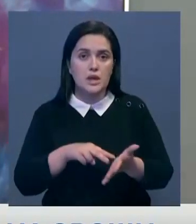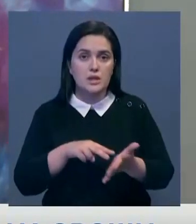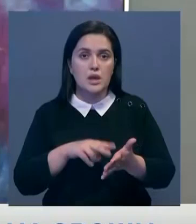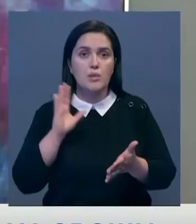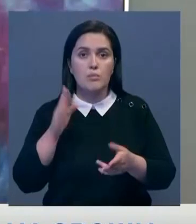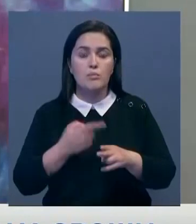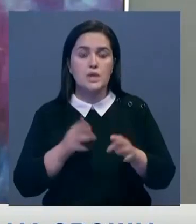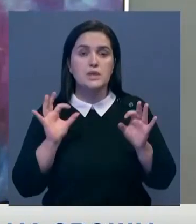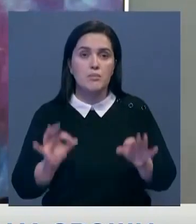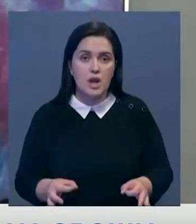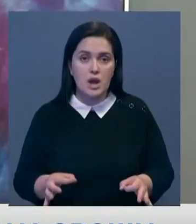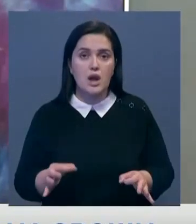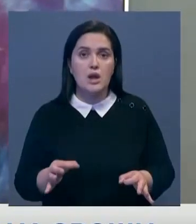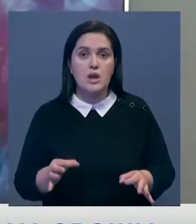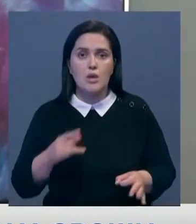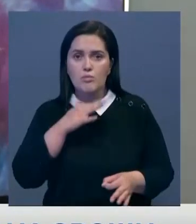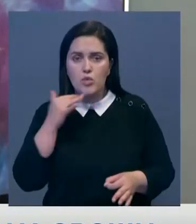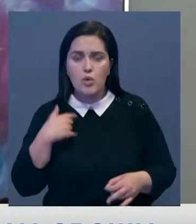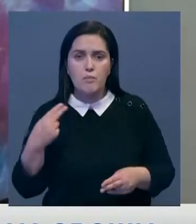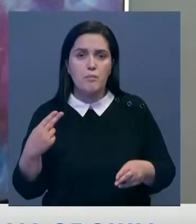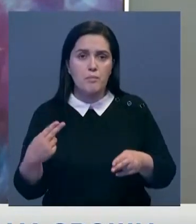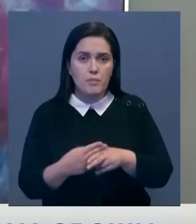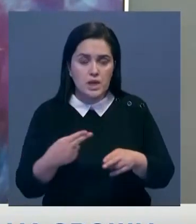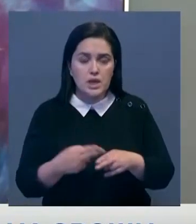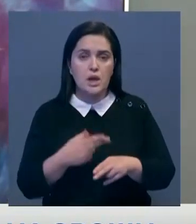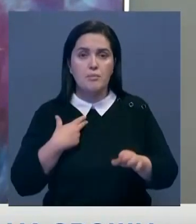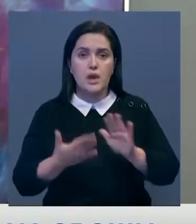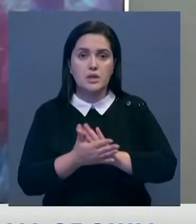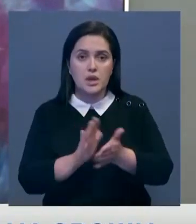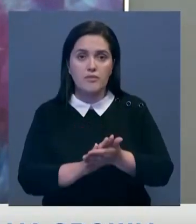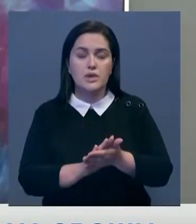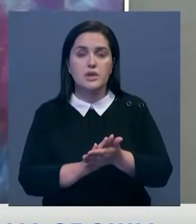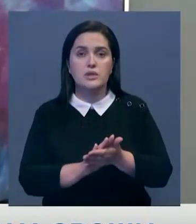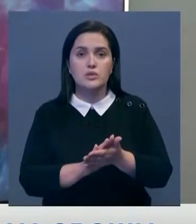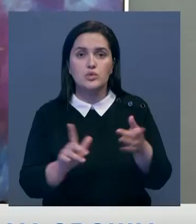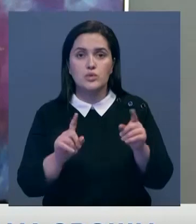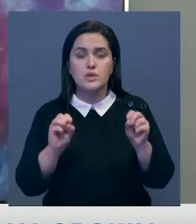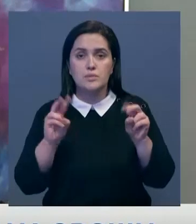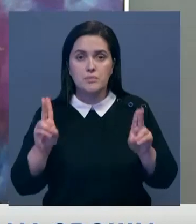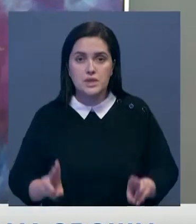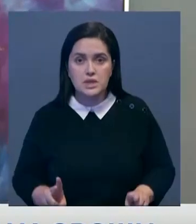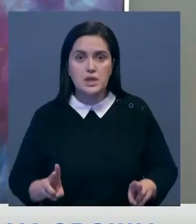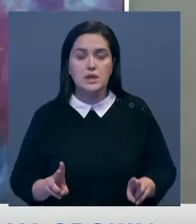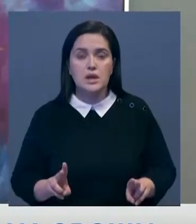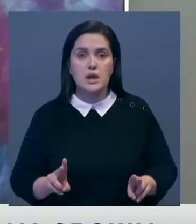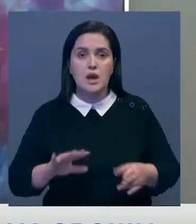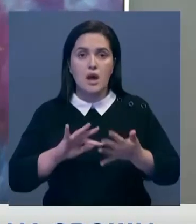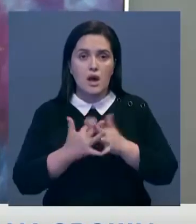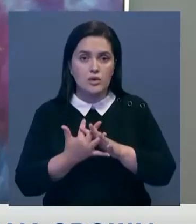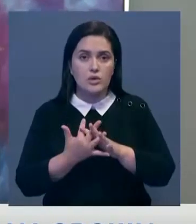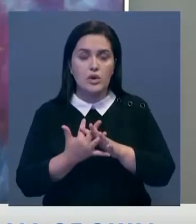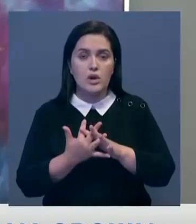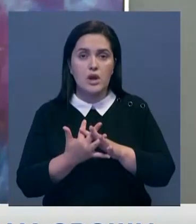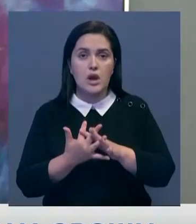сделаем его справедливым. Но по пути очень много преград. Мы здесь договорились, что сформируем специальные агроэкспрессы,